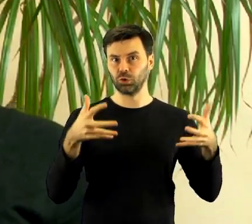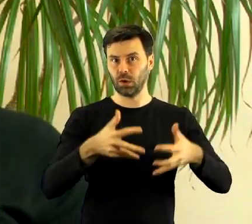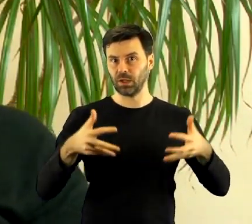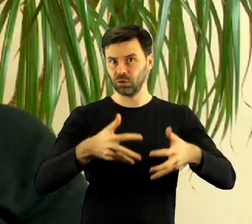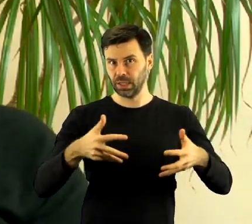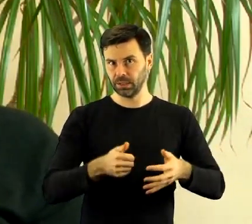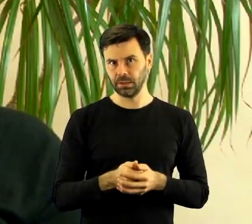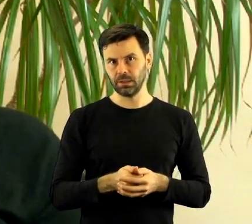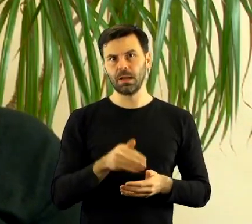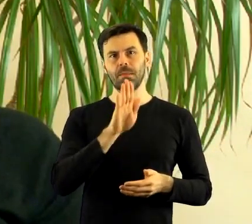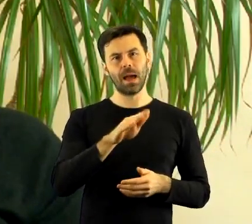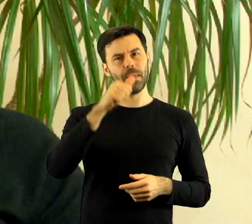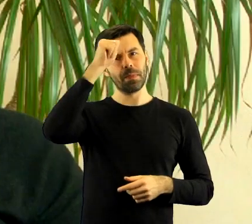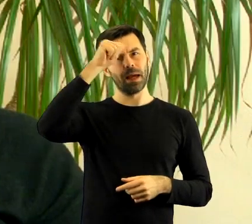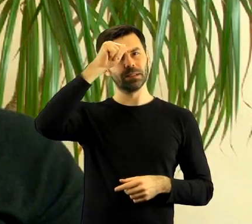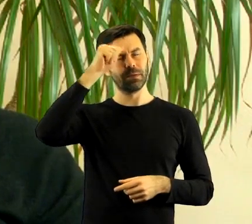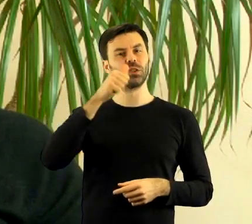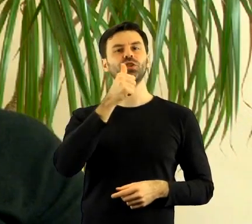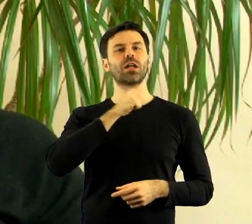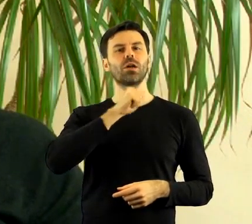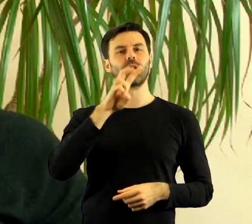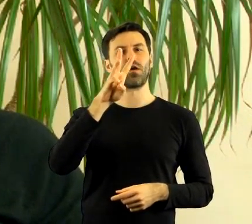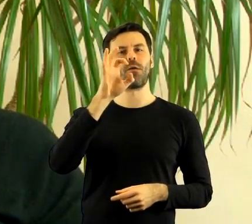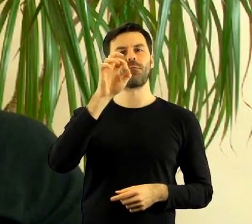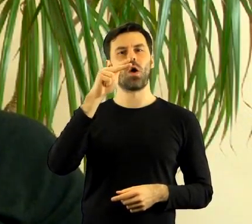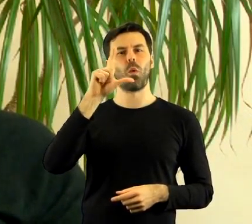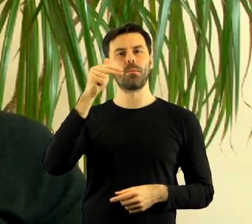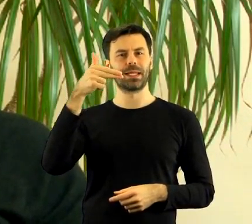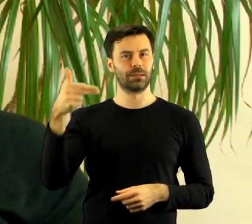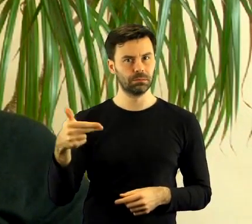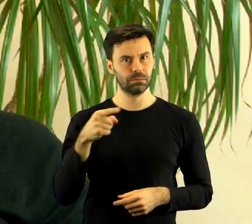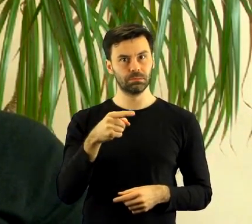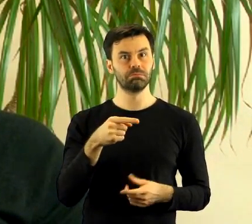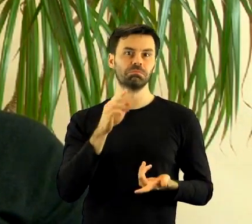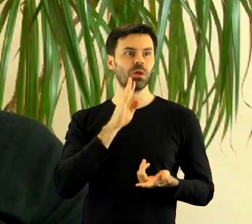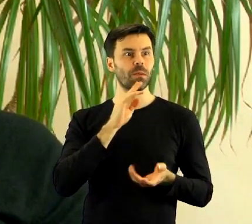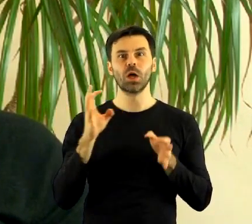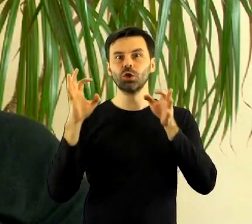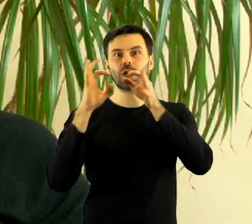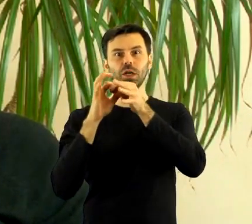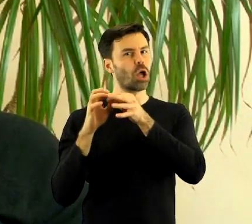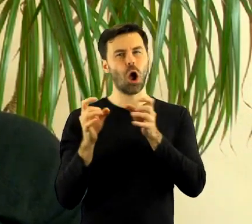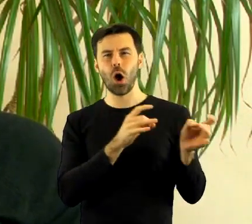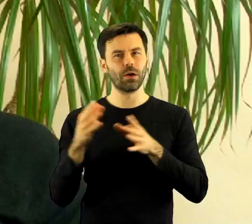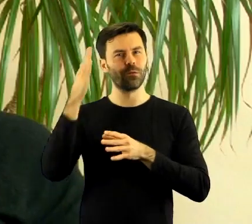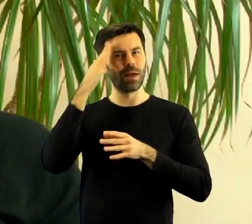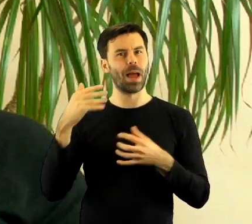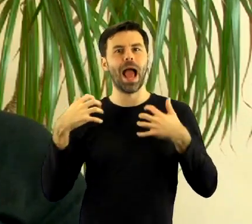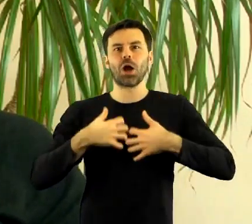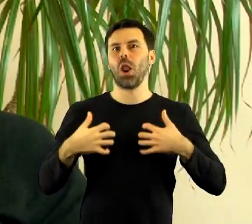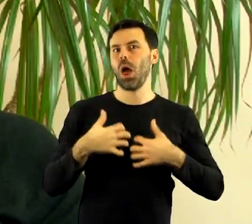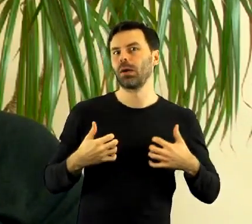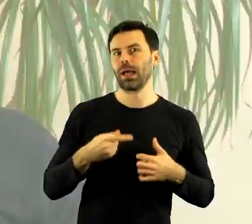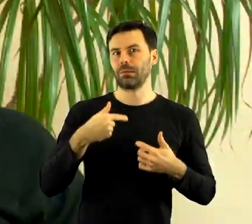Stowarzyszenie otrzymało nazwę Zielony Wołomin. Żeby natychmiast się kojarzyło z ekologią, ze sprawami,